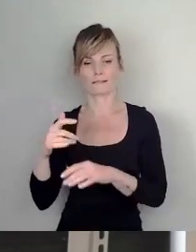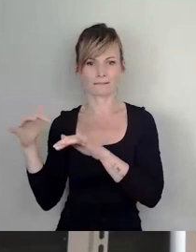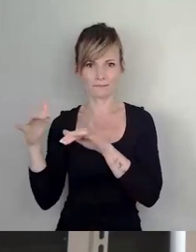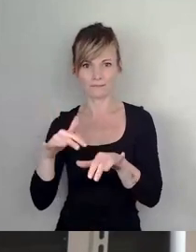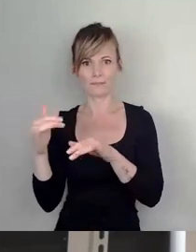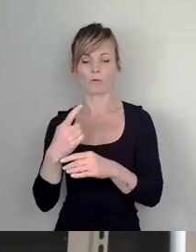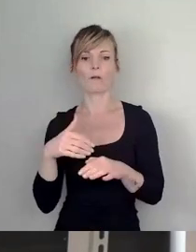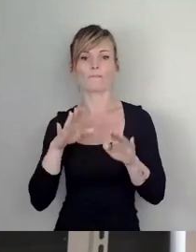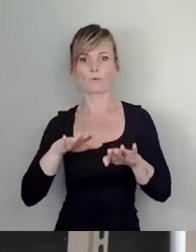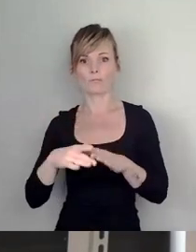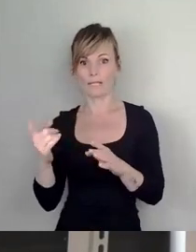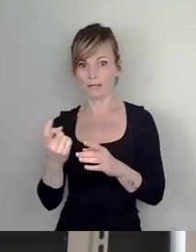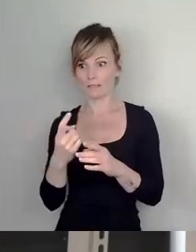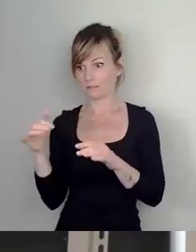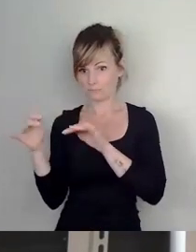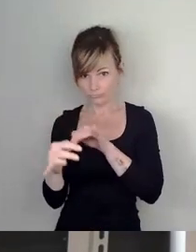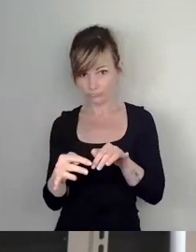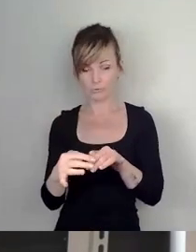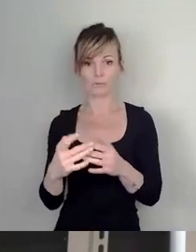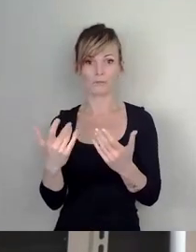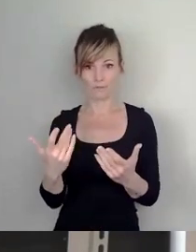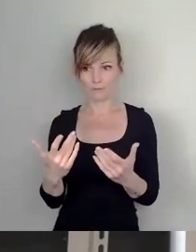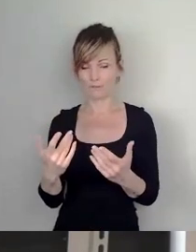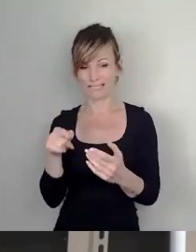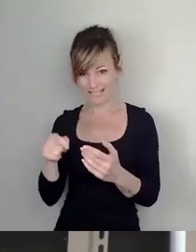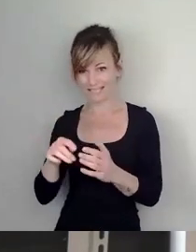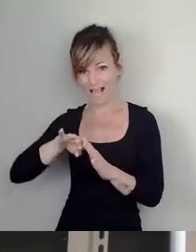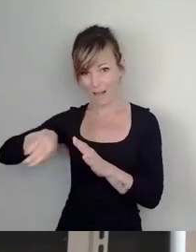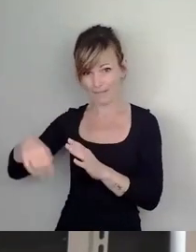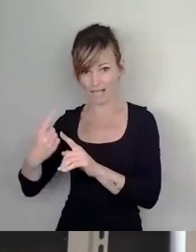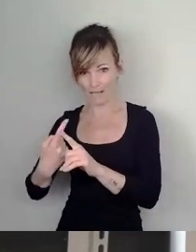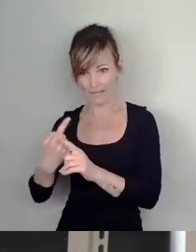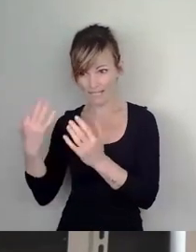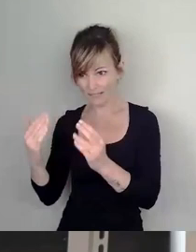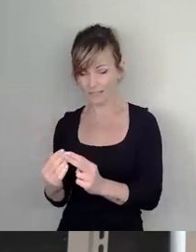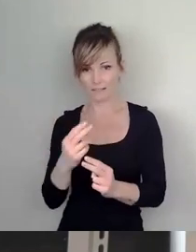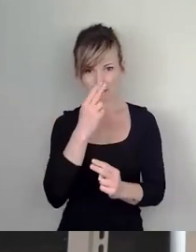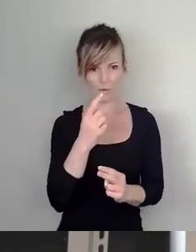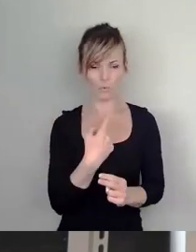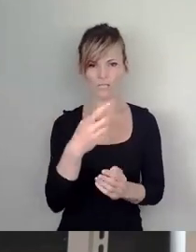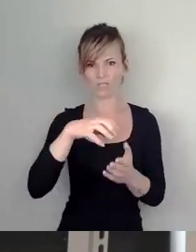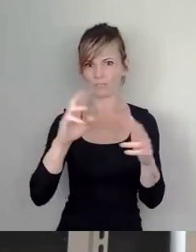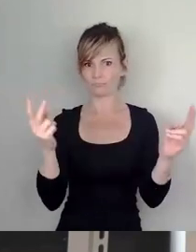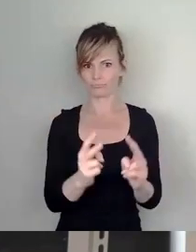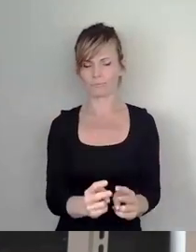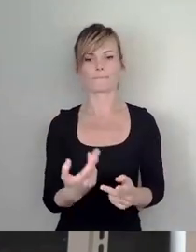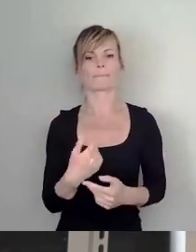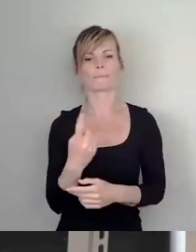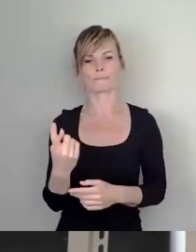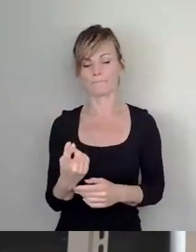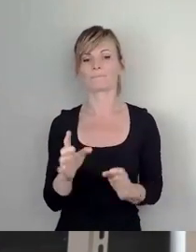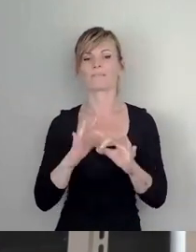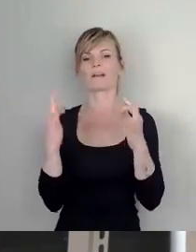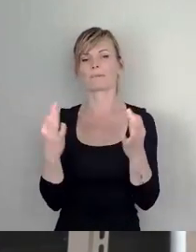herausrechnen würde. Im Jahr 2022 zogen rund 5.000 Einwohner Dresdens vorwiegend Familien in die Umlandgemeinden ab,